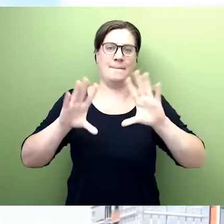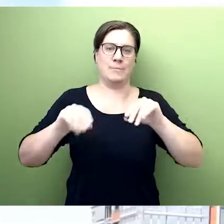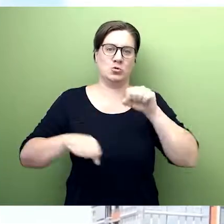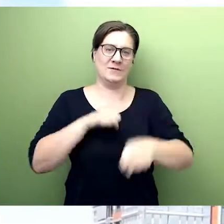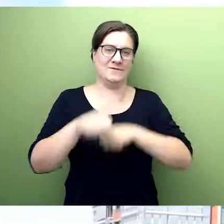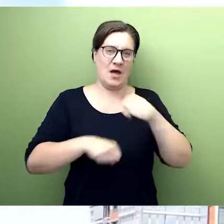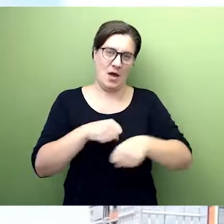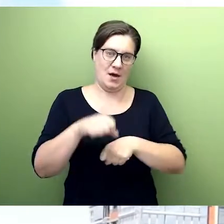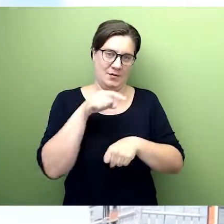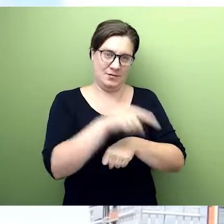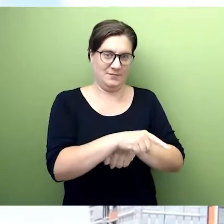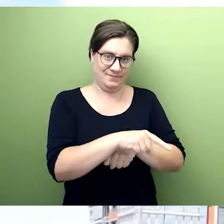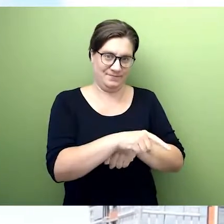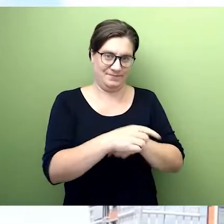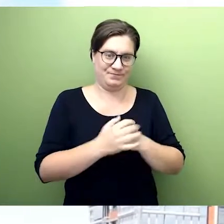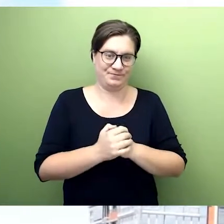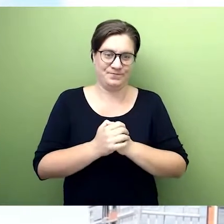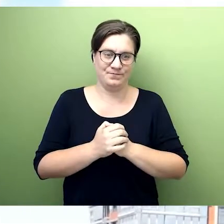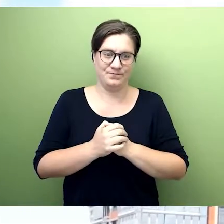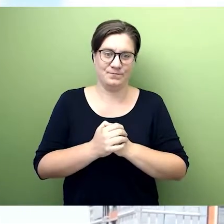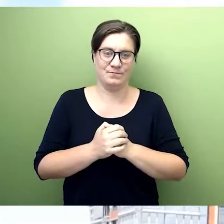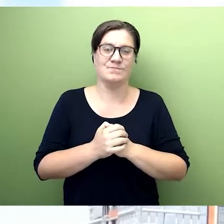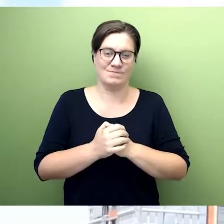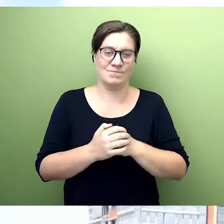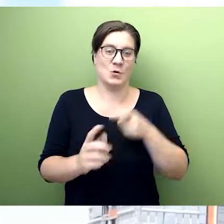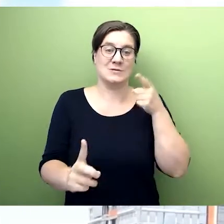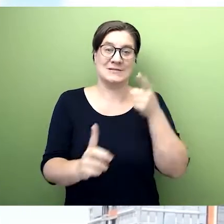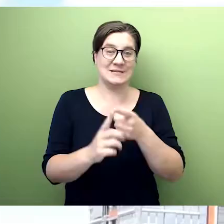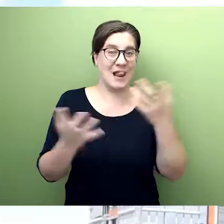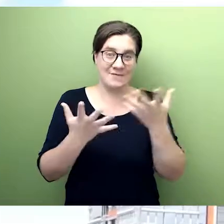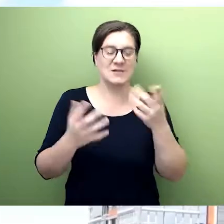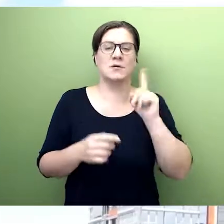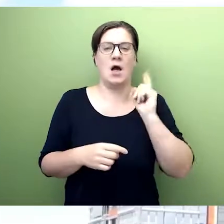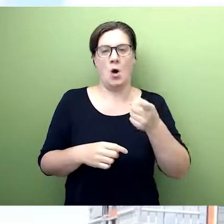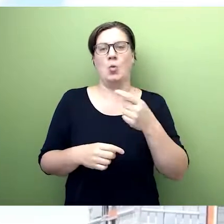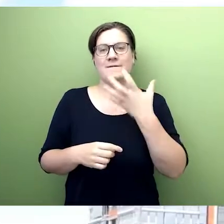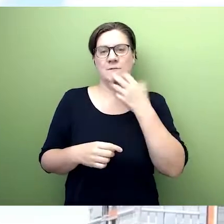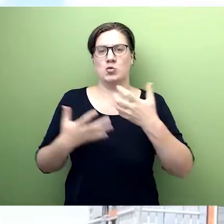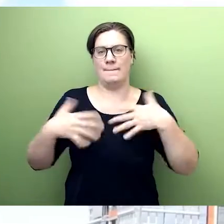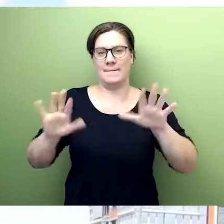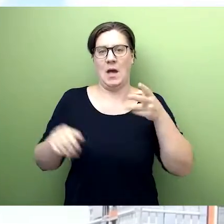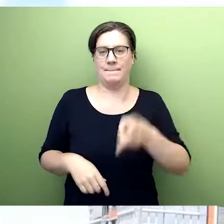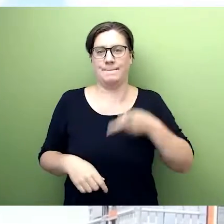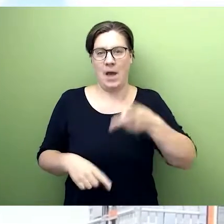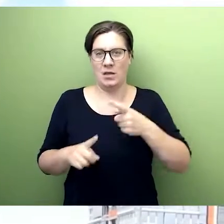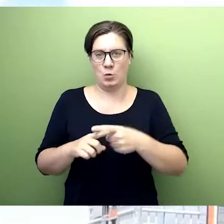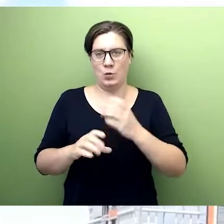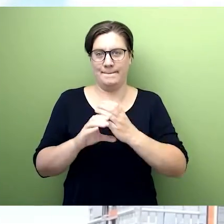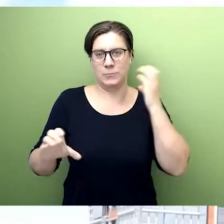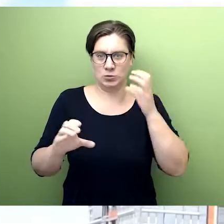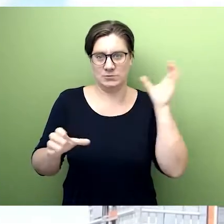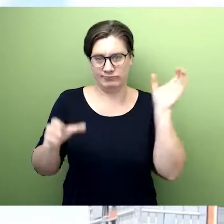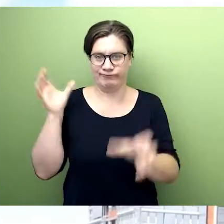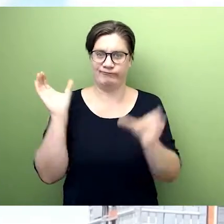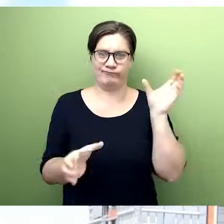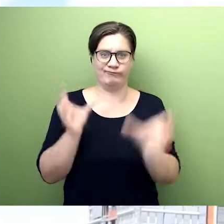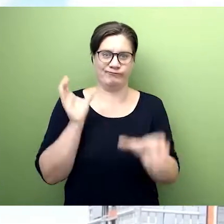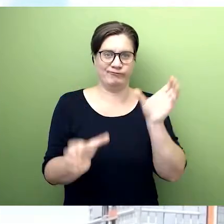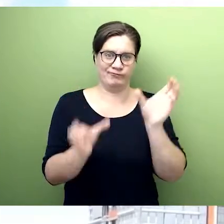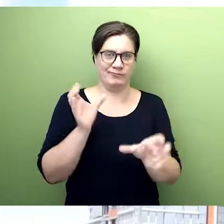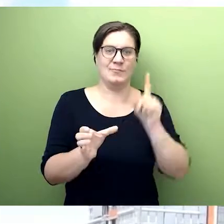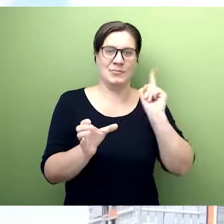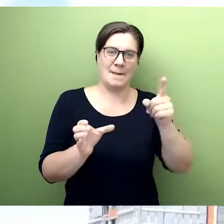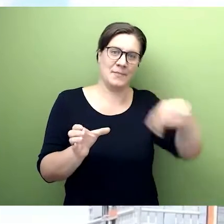brauchen wir mehr Busse und Bahnen. Die Fahrkarten müssen günstiger werden. Außerdem